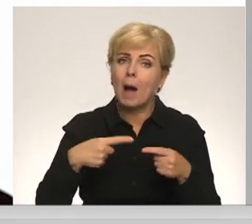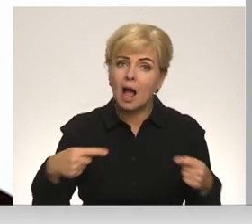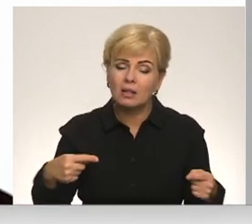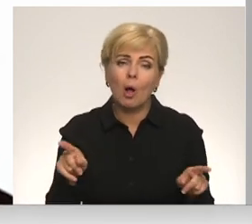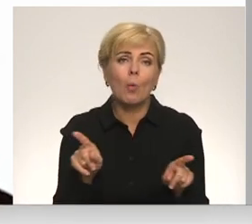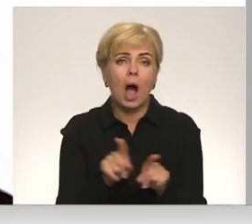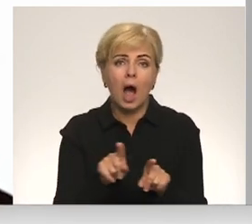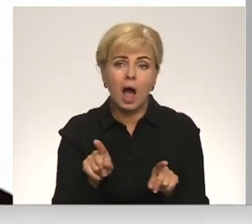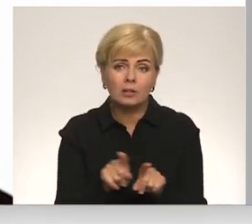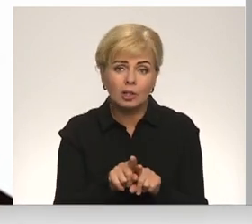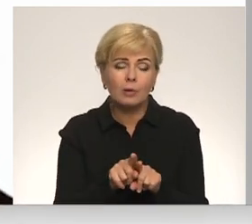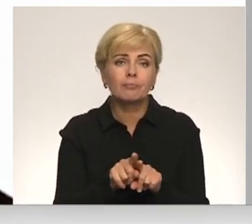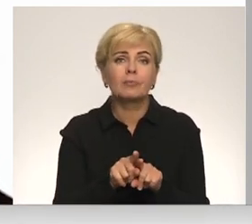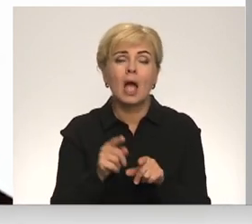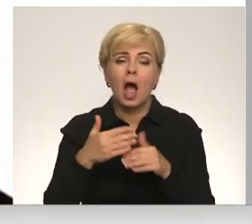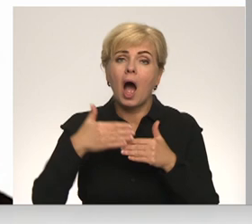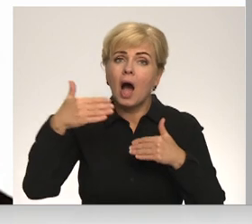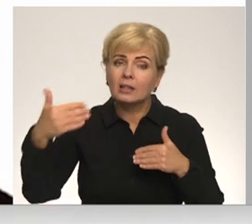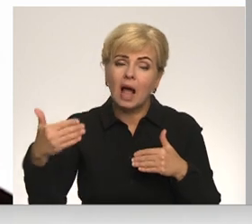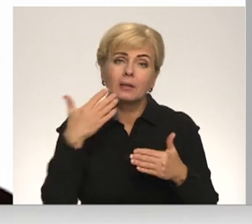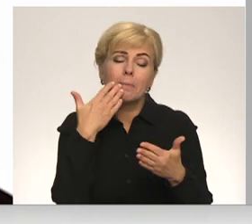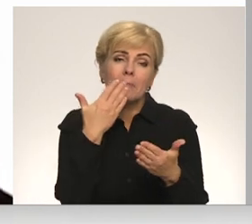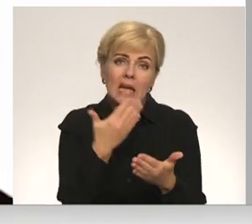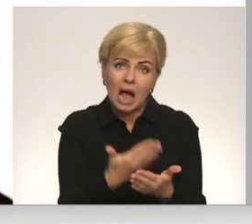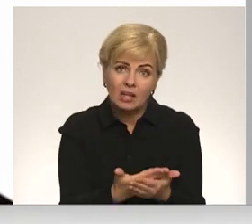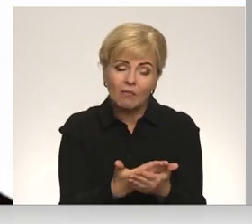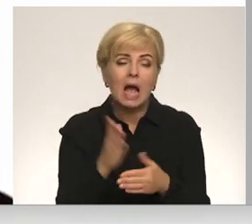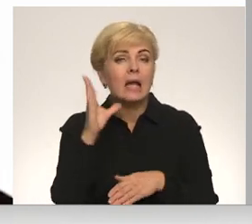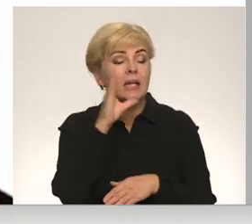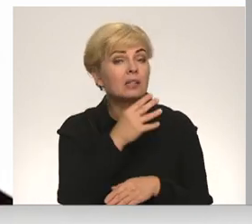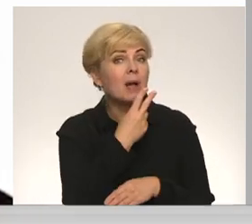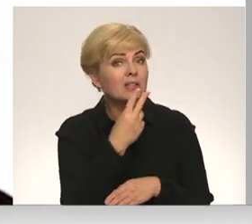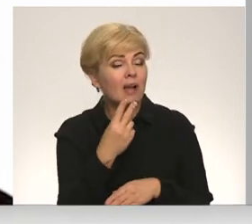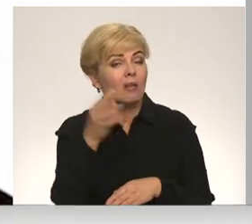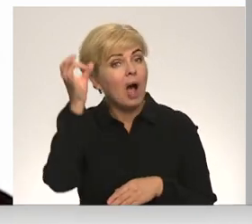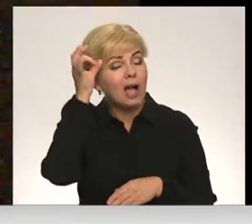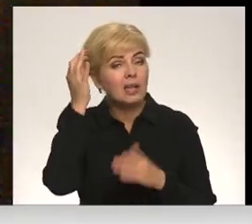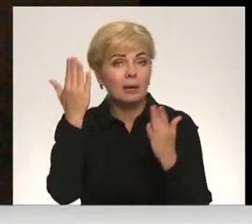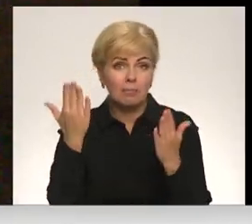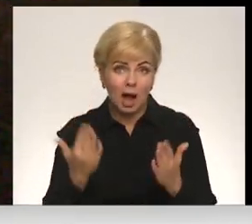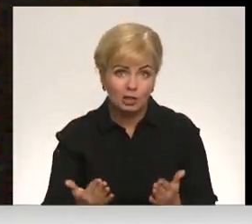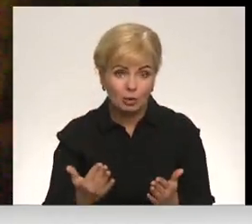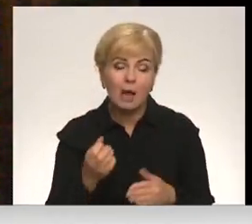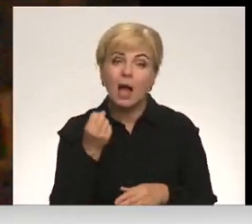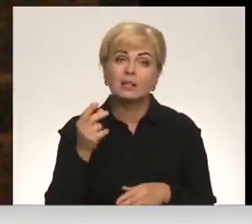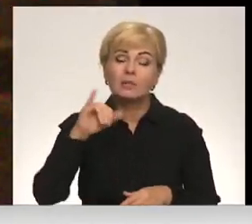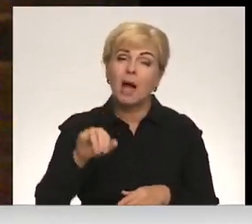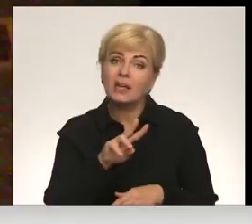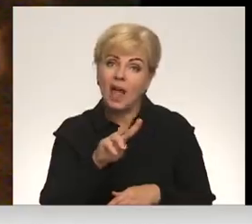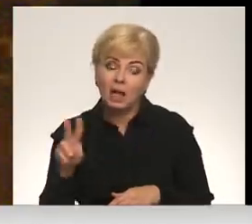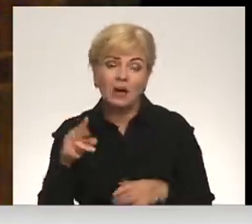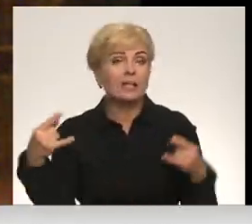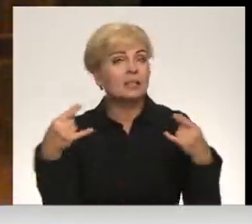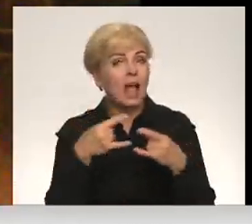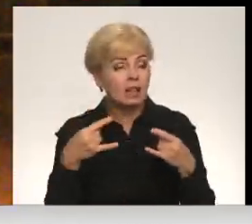gan atālināti, piedāvājot, tātad iespēja skatīties atceras pasākumus. 13. janvārī